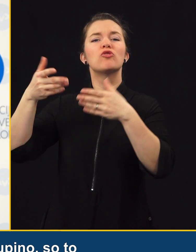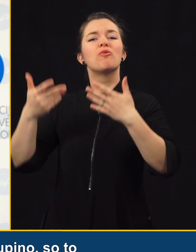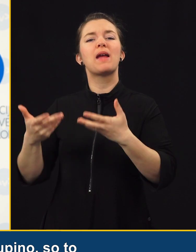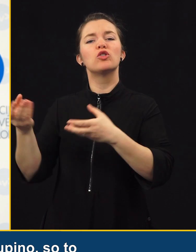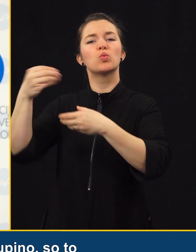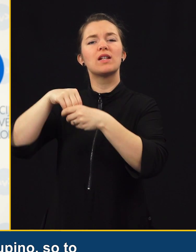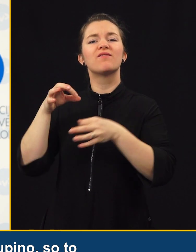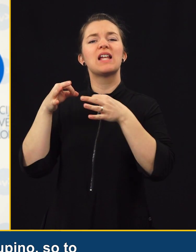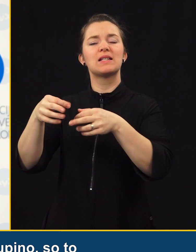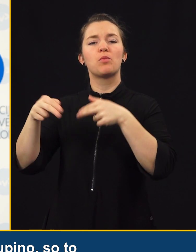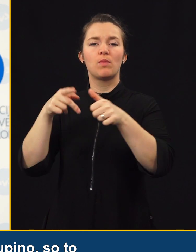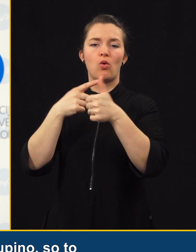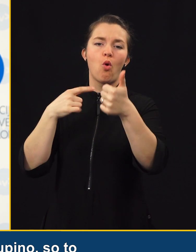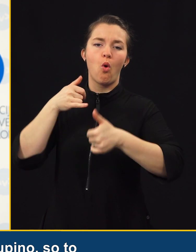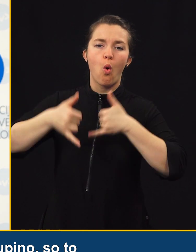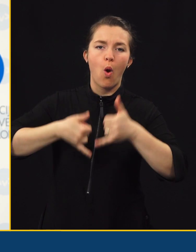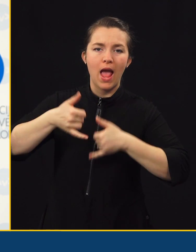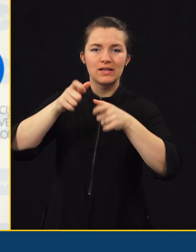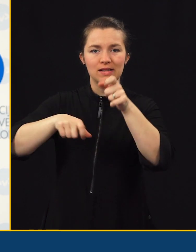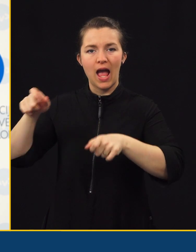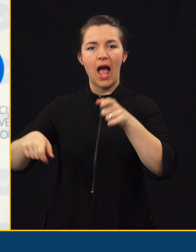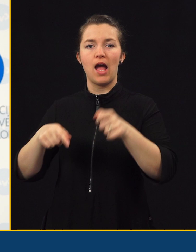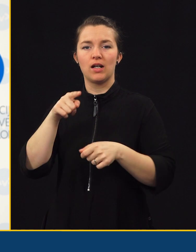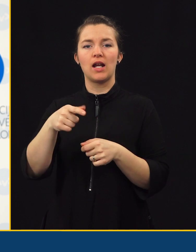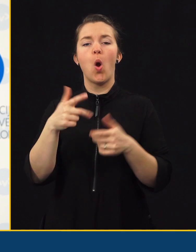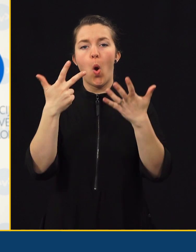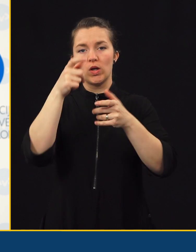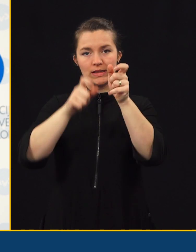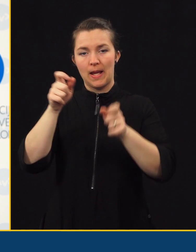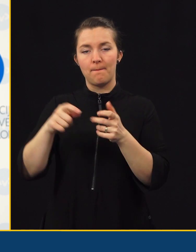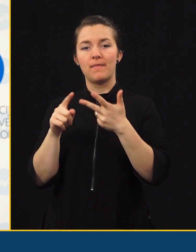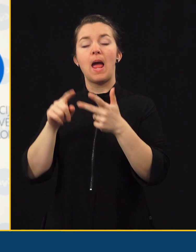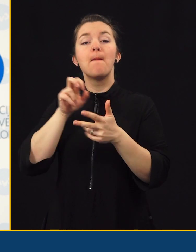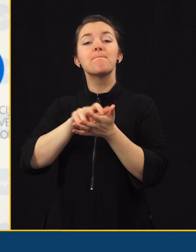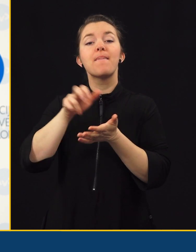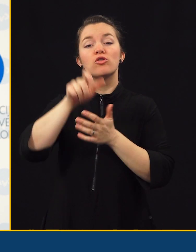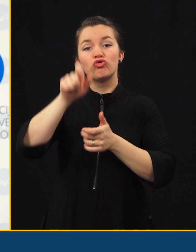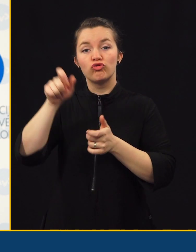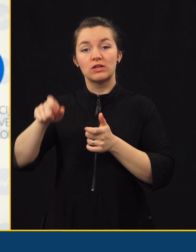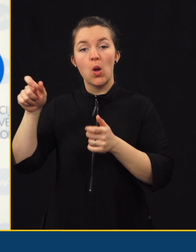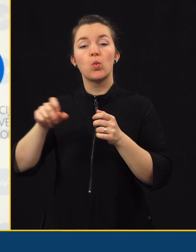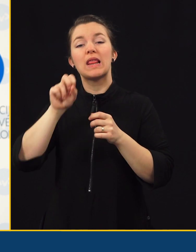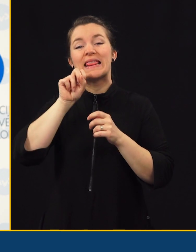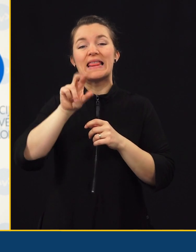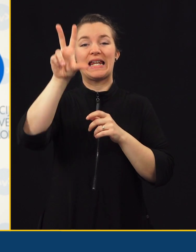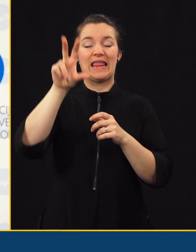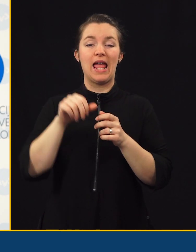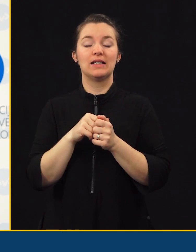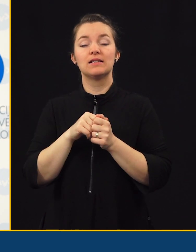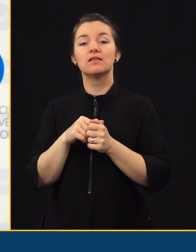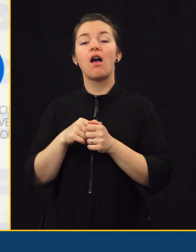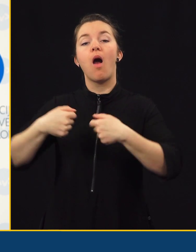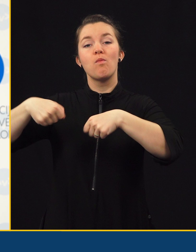pkejši vdeleženci v cestnem prometu, kot so kolesarji, ki jih je 8, 5, 13 in v vzniku